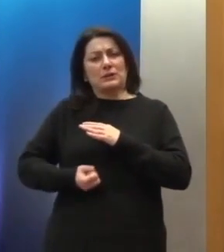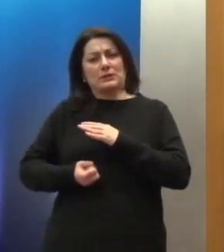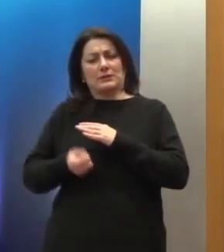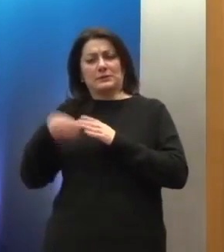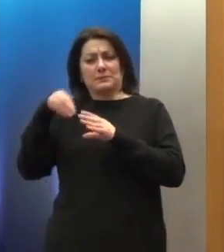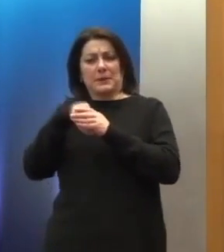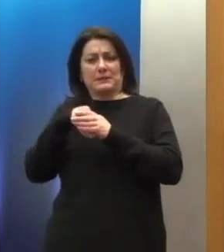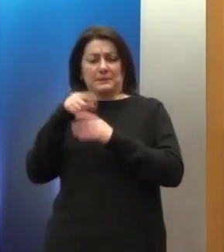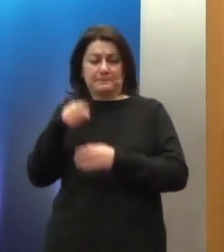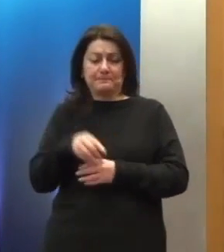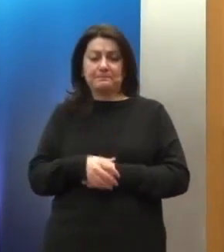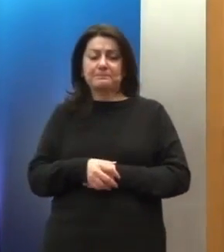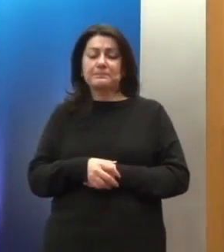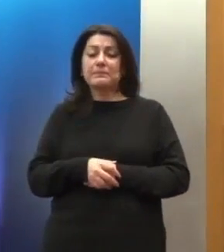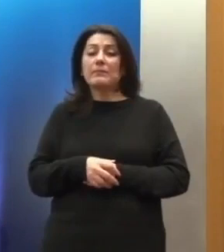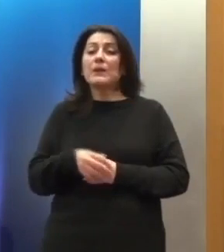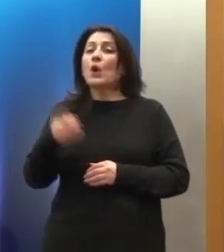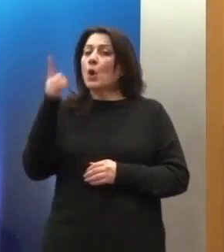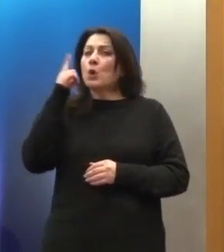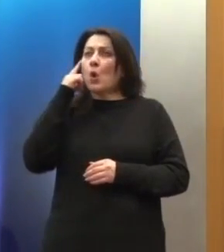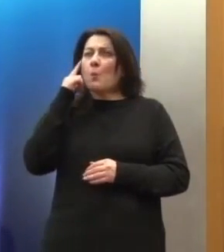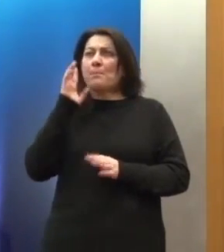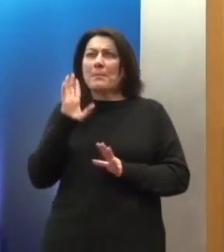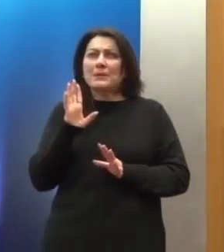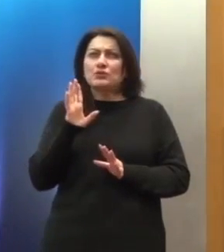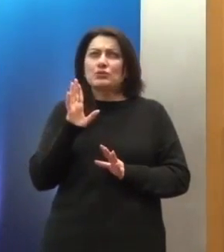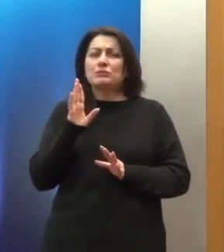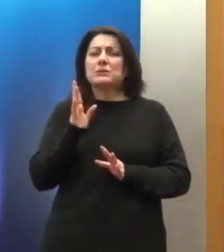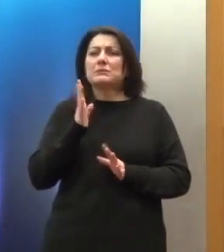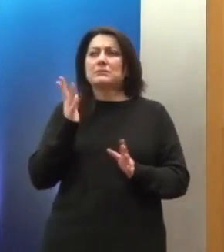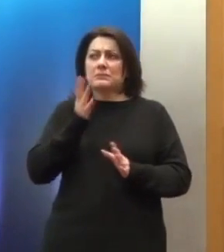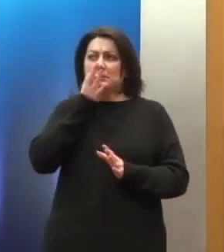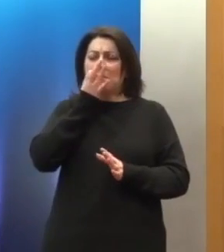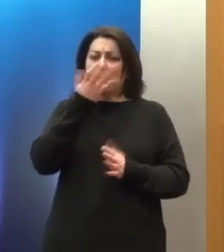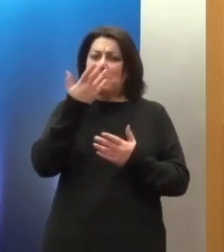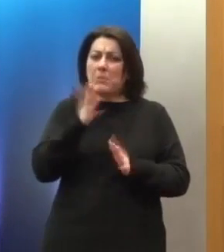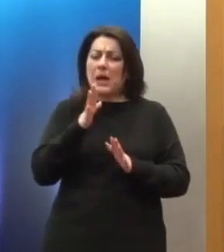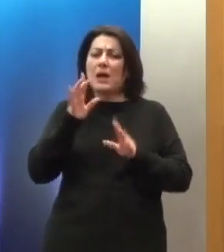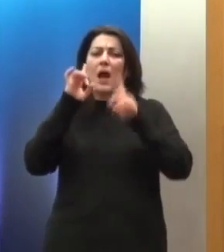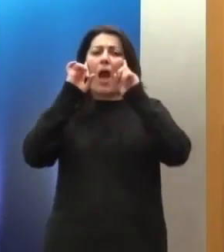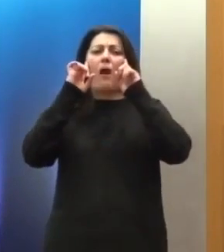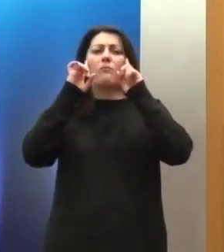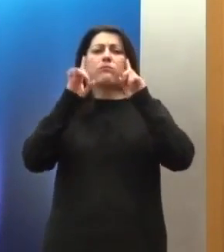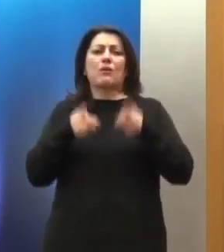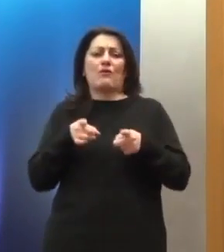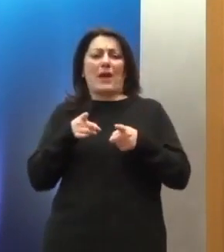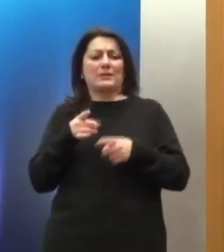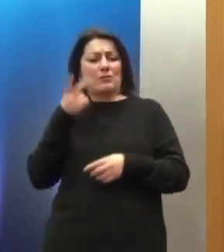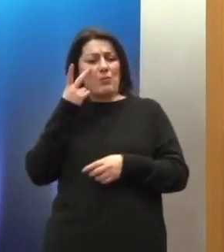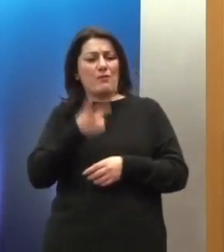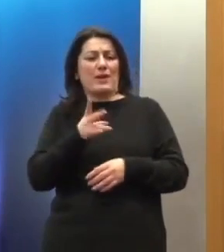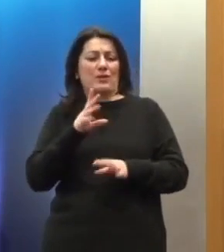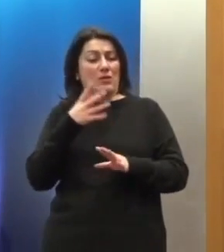Και νομίζω ότι αναφέρθηκαν ήδη οι αποφάσεις τις οποίες έχει διαπιστωθεί η παραβίαση